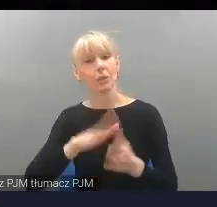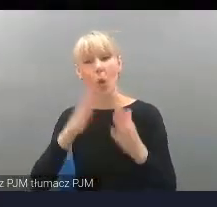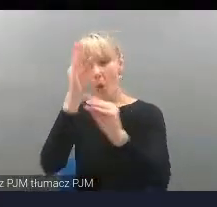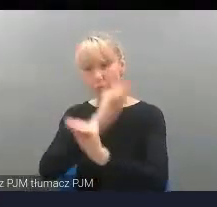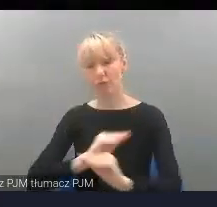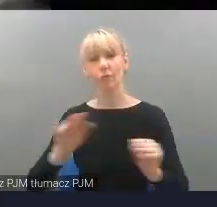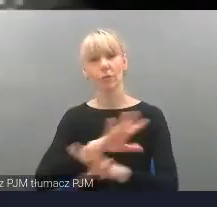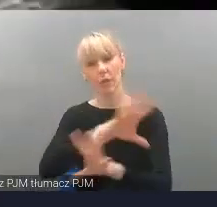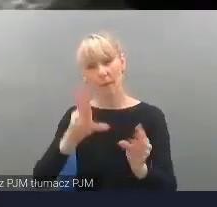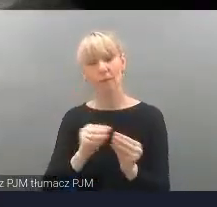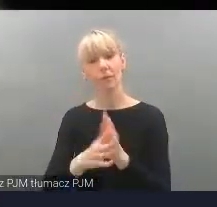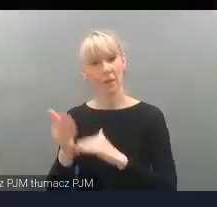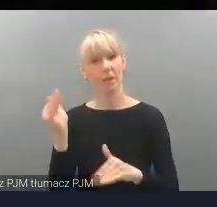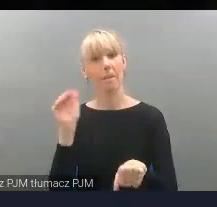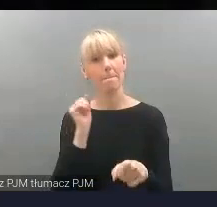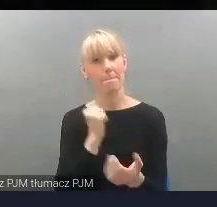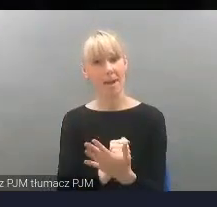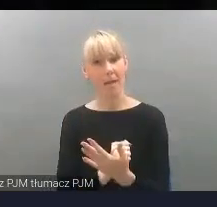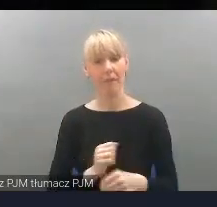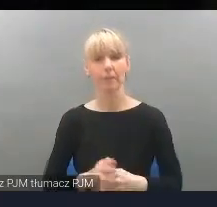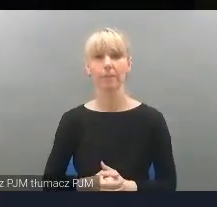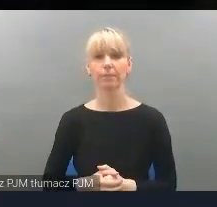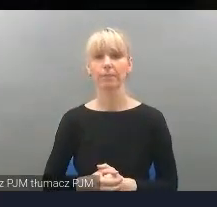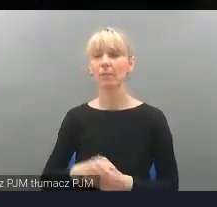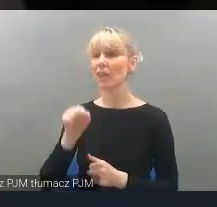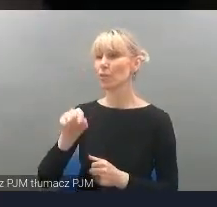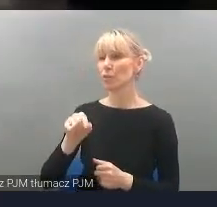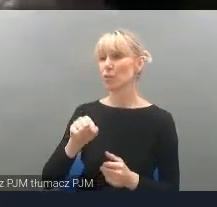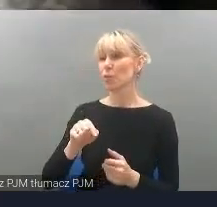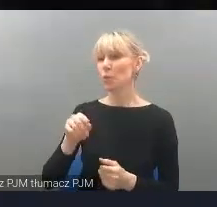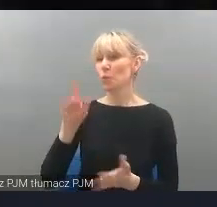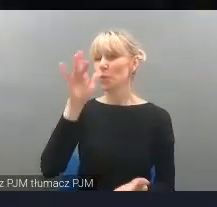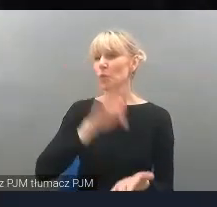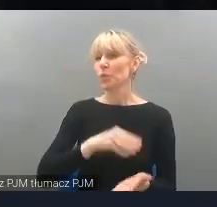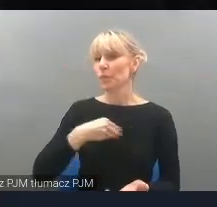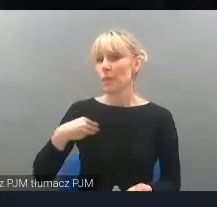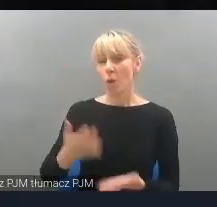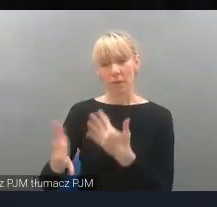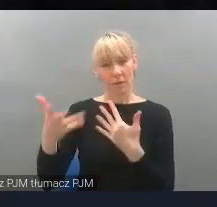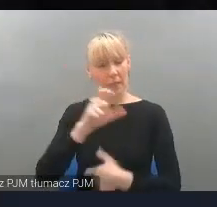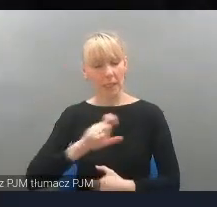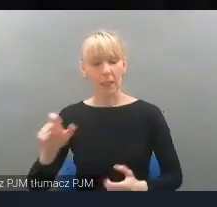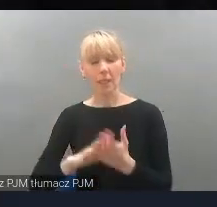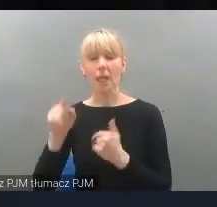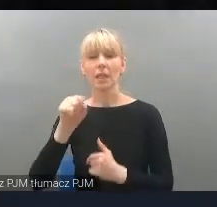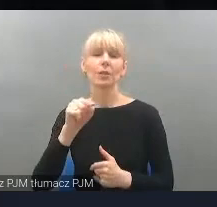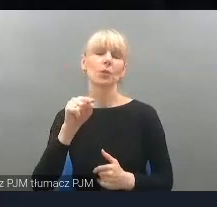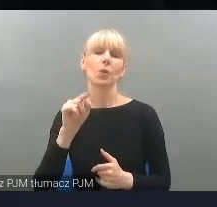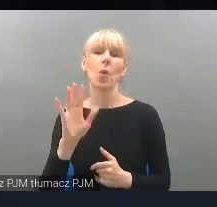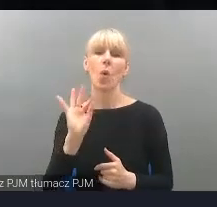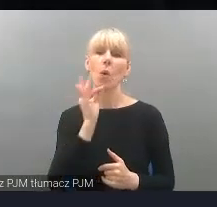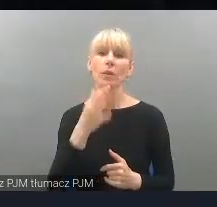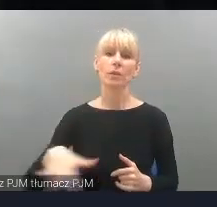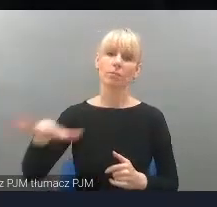dla swoich praw. Żyjemy w czasach, gdy nasze społeczeństwo się starzeje. Na osób ze szczególnymi potrzebami jest coraz więcej, ale